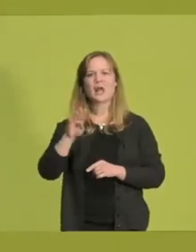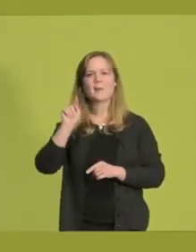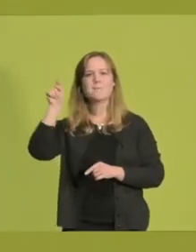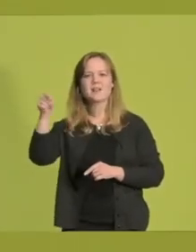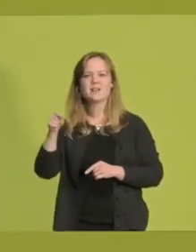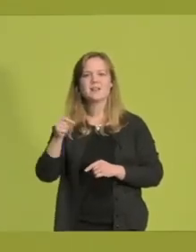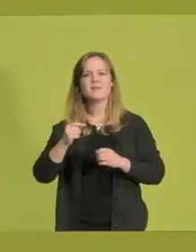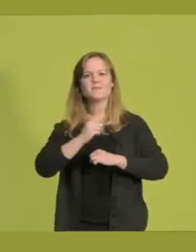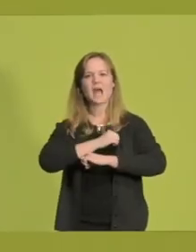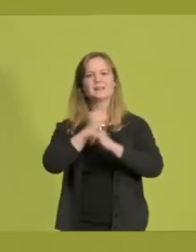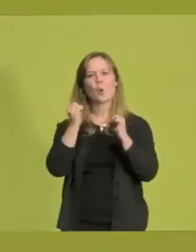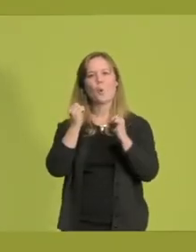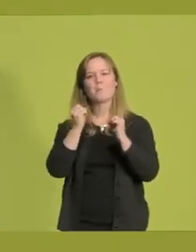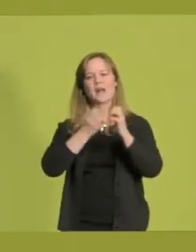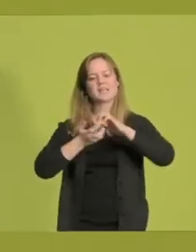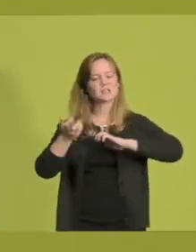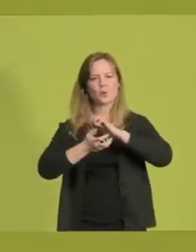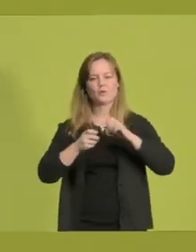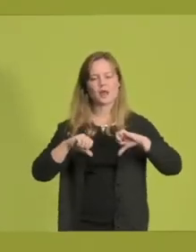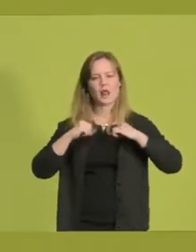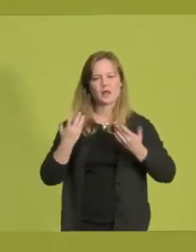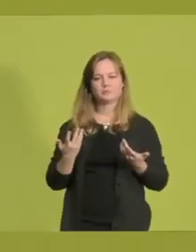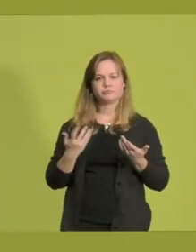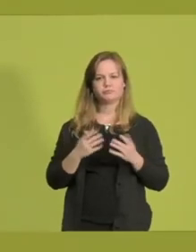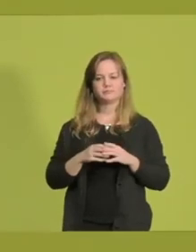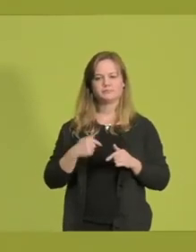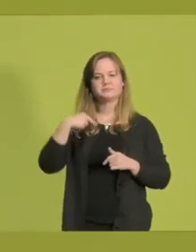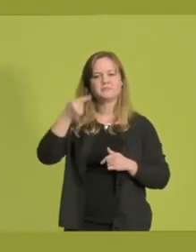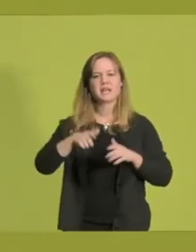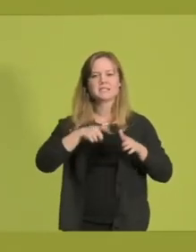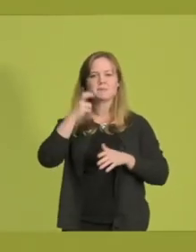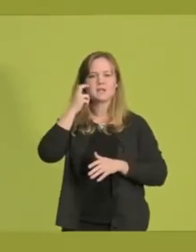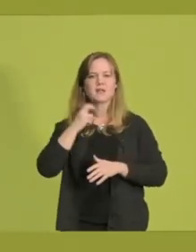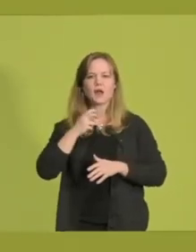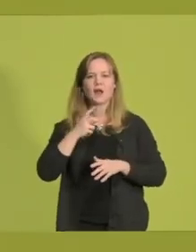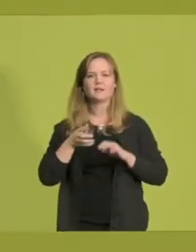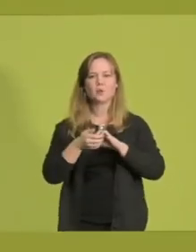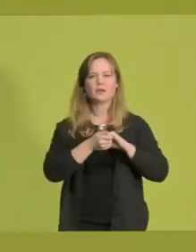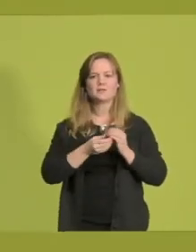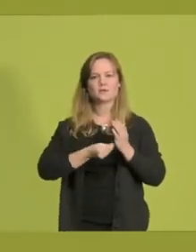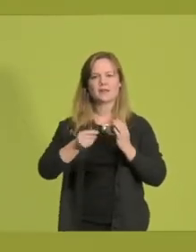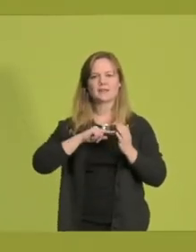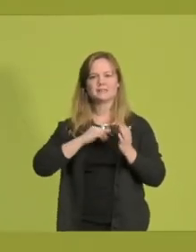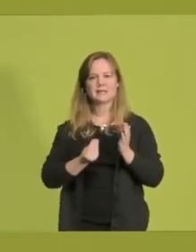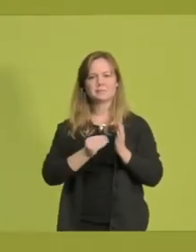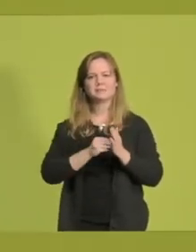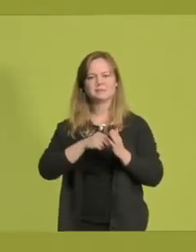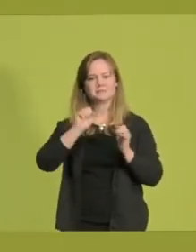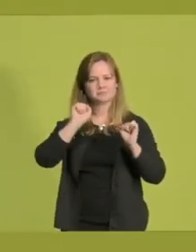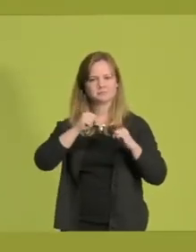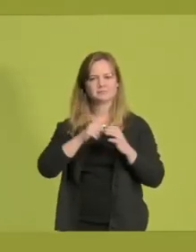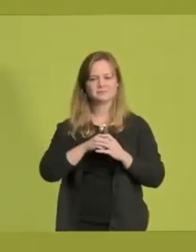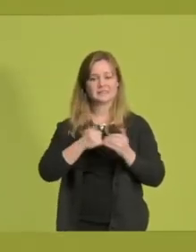erlebt. Als 17-Jährige habe ich als Delegierte dem rot-grünen Koalitionsvertrag zum Atomausstieg zugestimmt. Ich werde